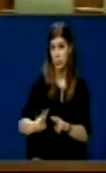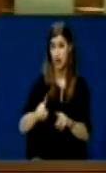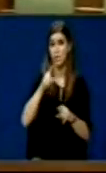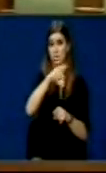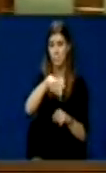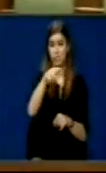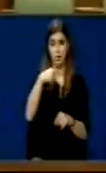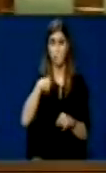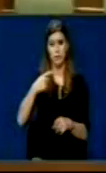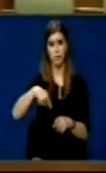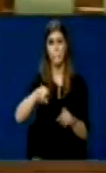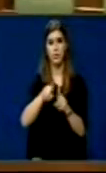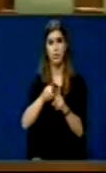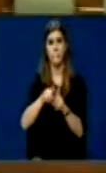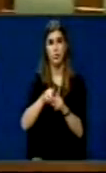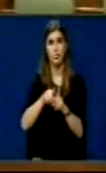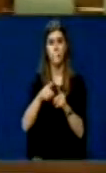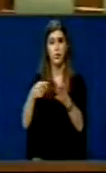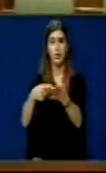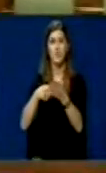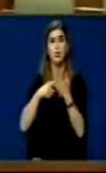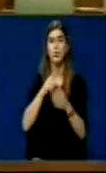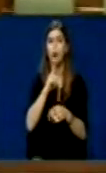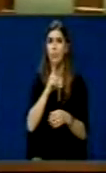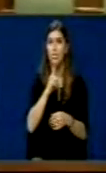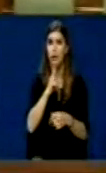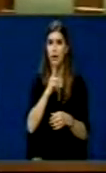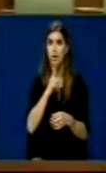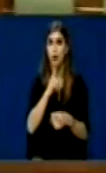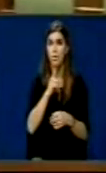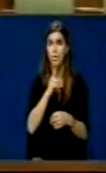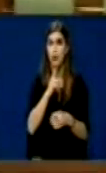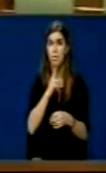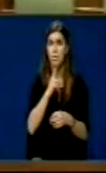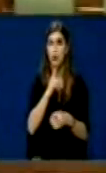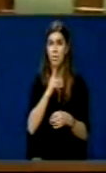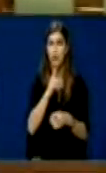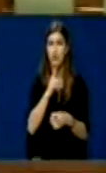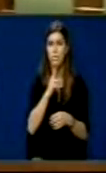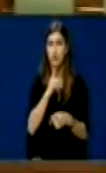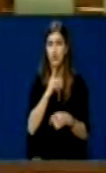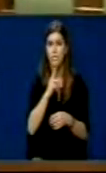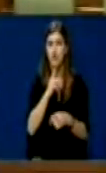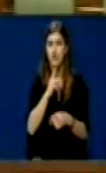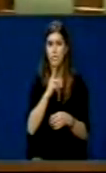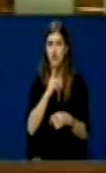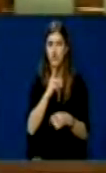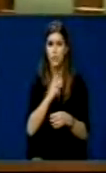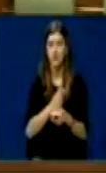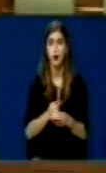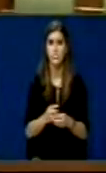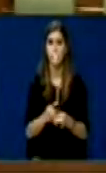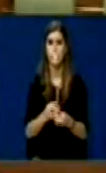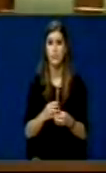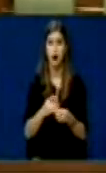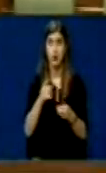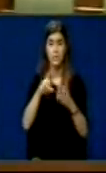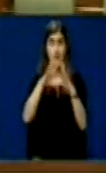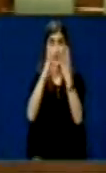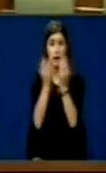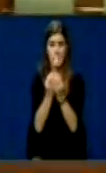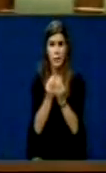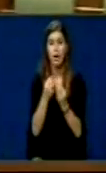drejtsinë në Khalzan Haradini, me amnestit. Pra përëthëm, këtë qa përdojmë njëhetim.